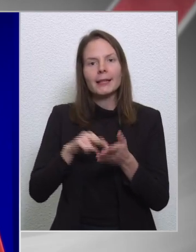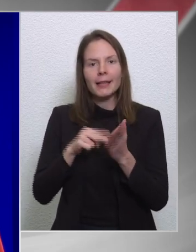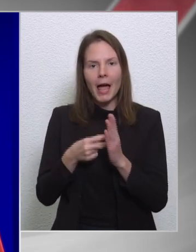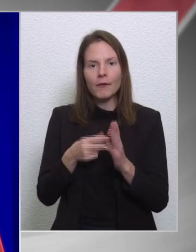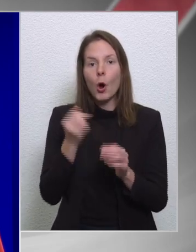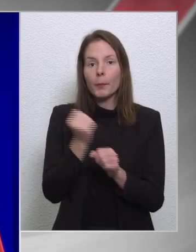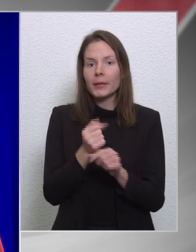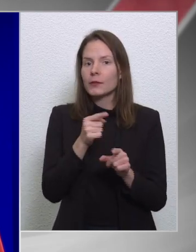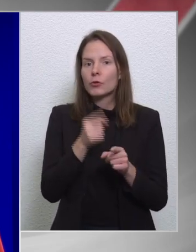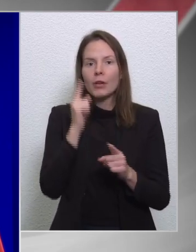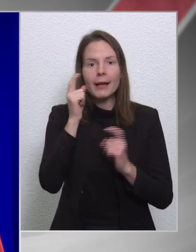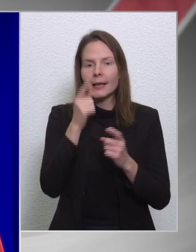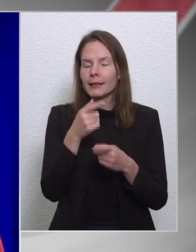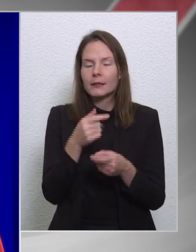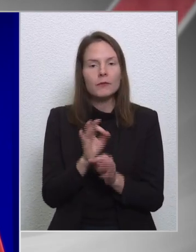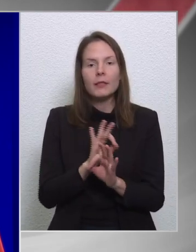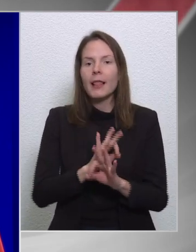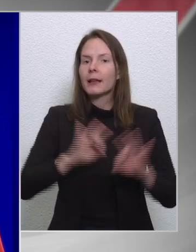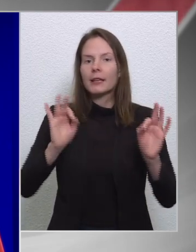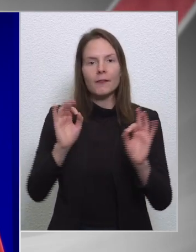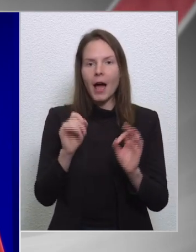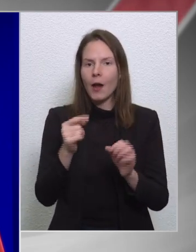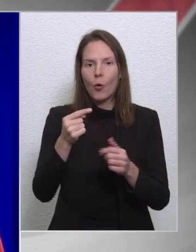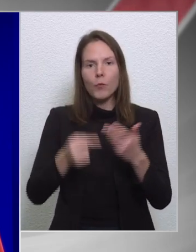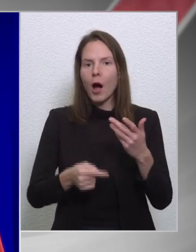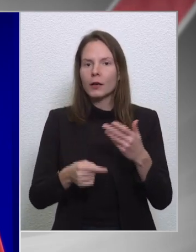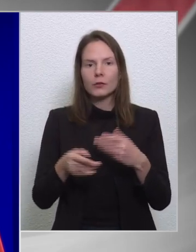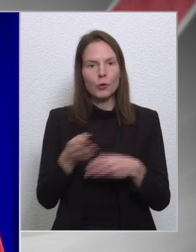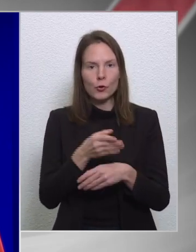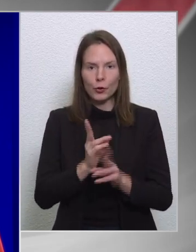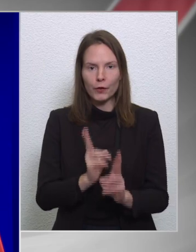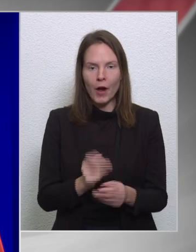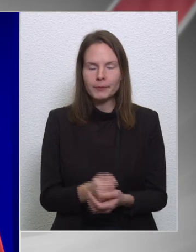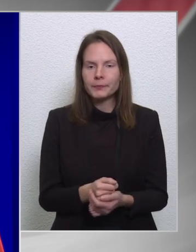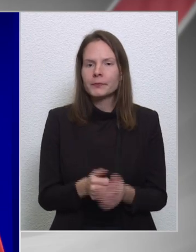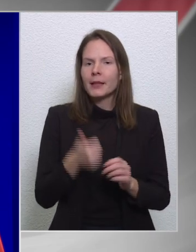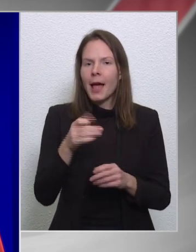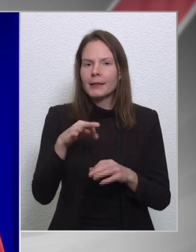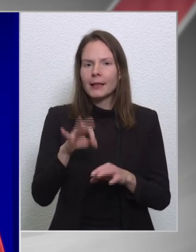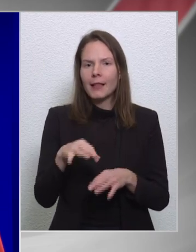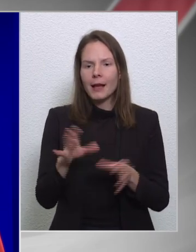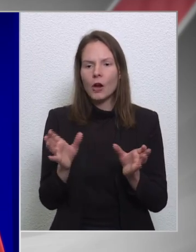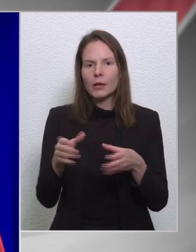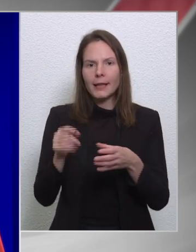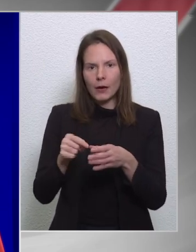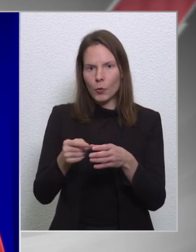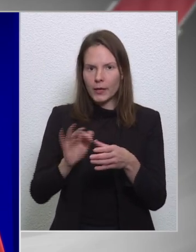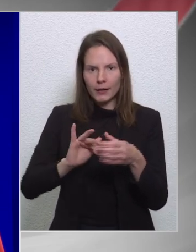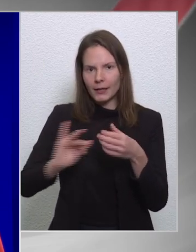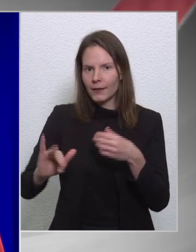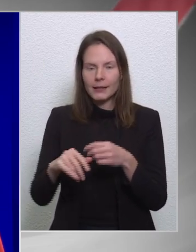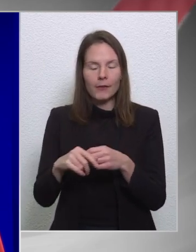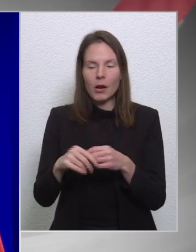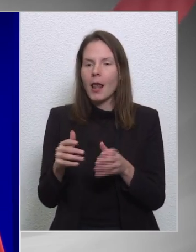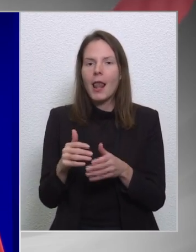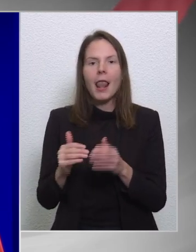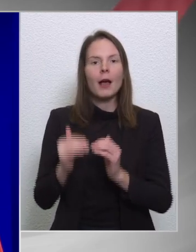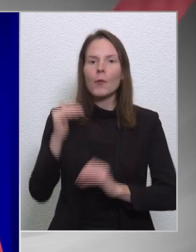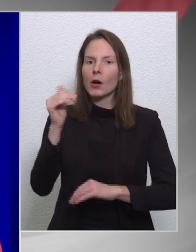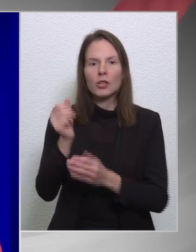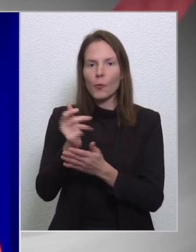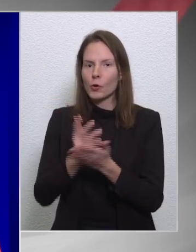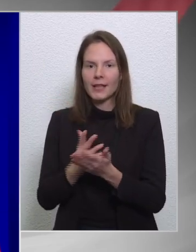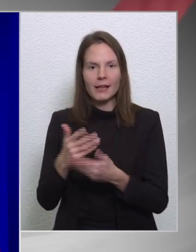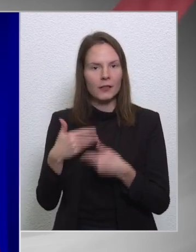értékelése szerint a legkiválóbbak között van. Egészen pontosan egyetlen kategória kivételével a legmagasabb osztályzatot kapta,